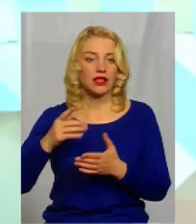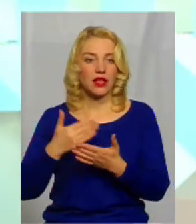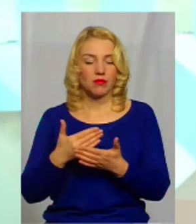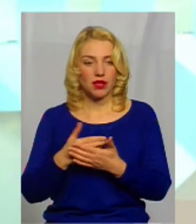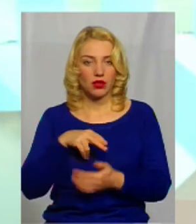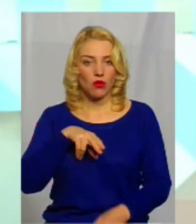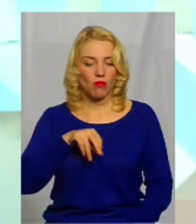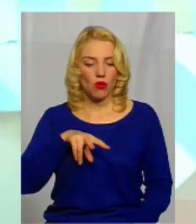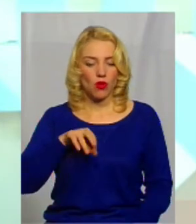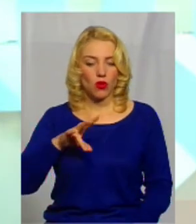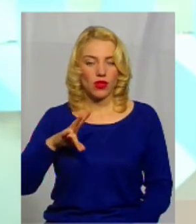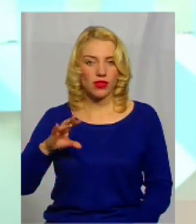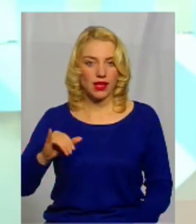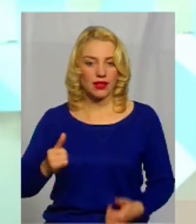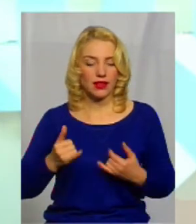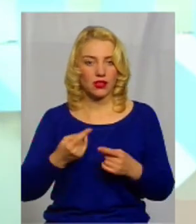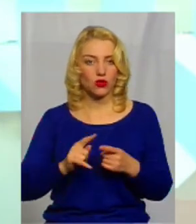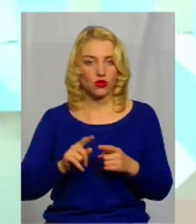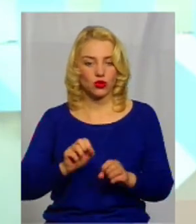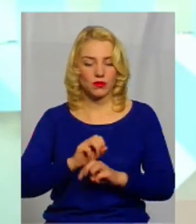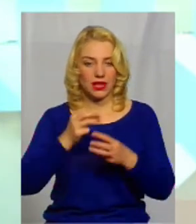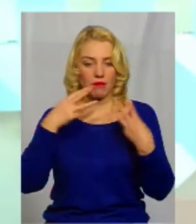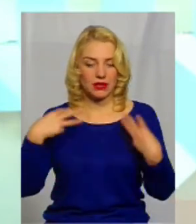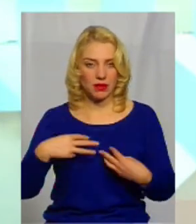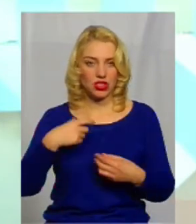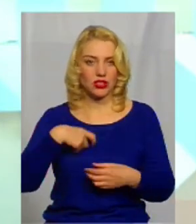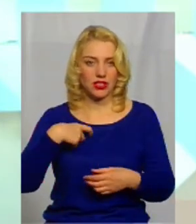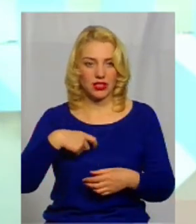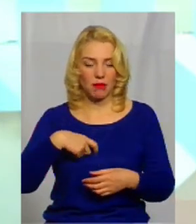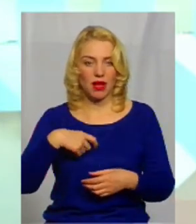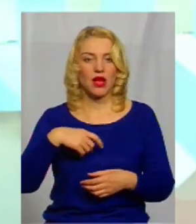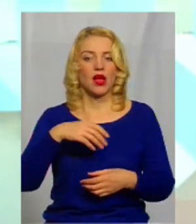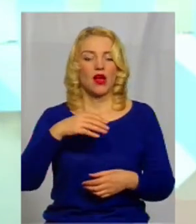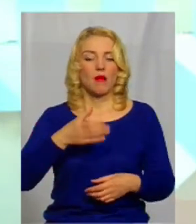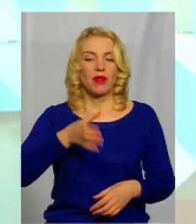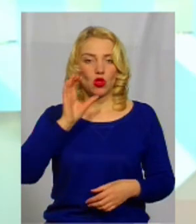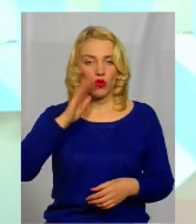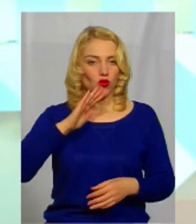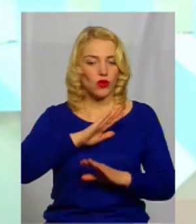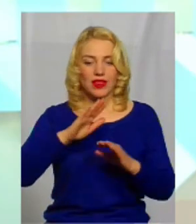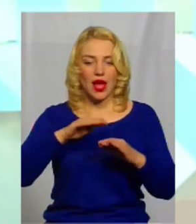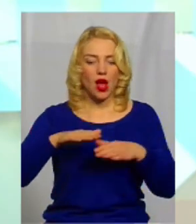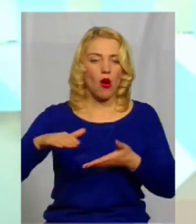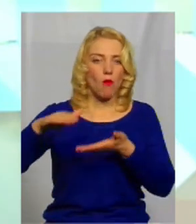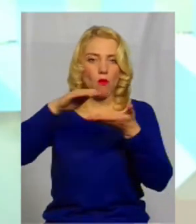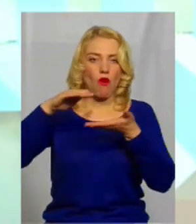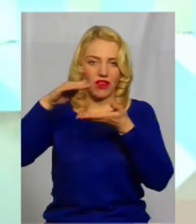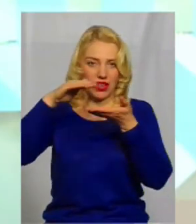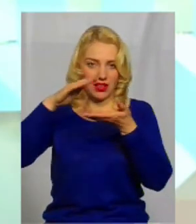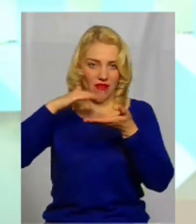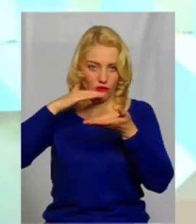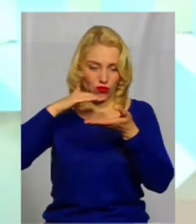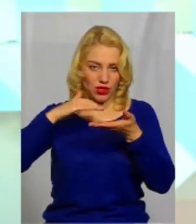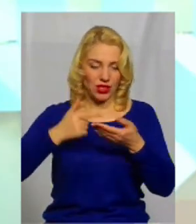допустимо, полонує. Для того, щоб забезпечитися питною водою не з поверхневих, з поверхневого водозабору,